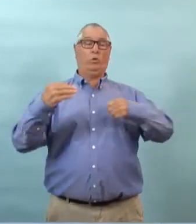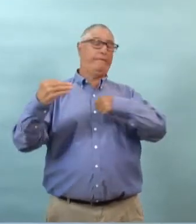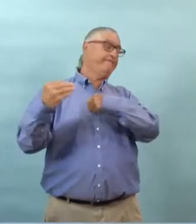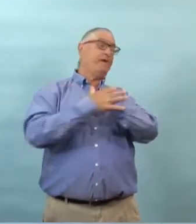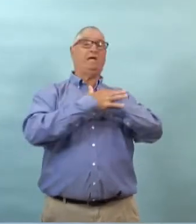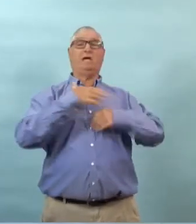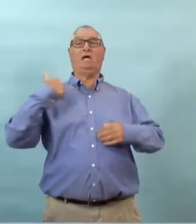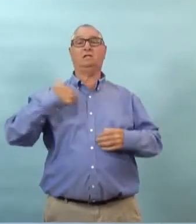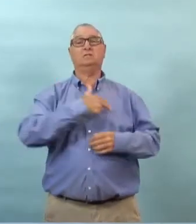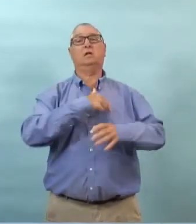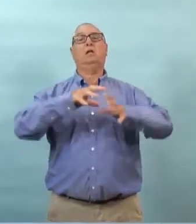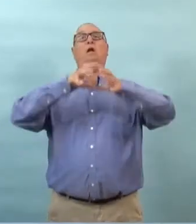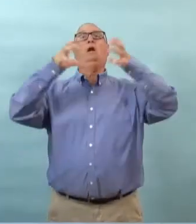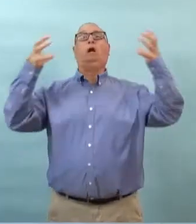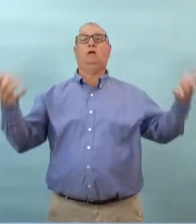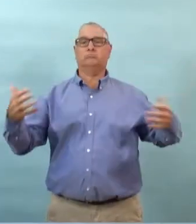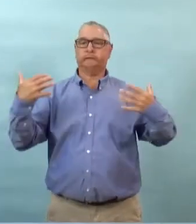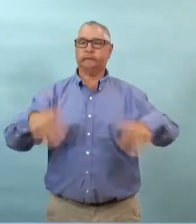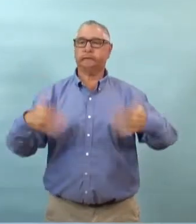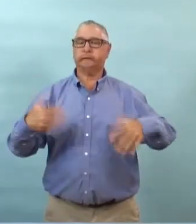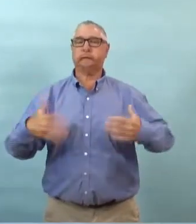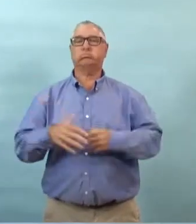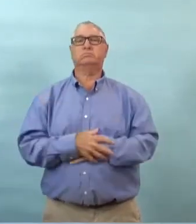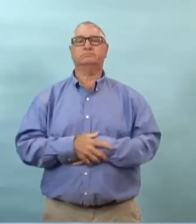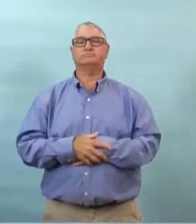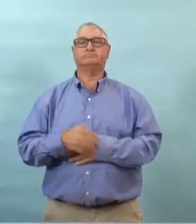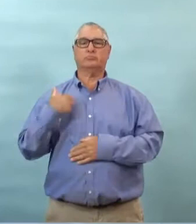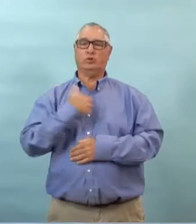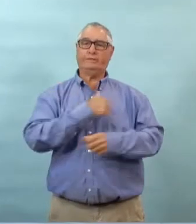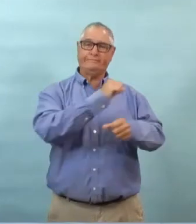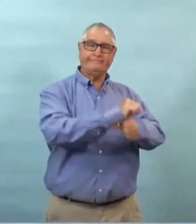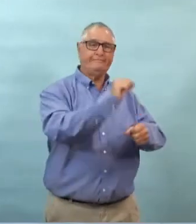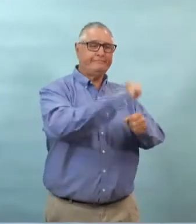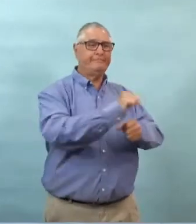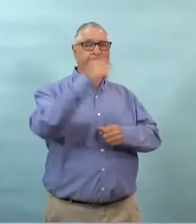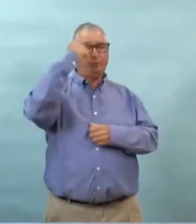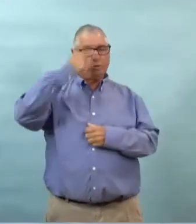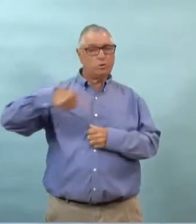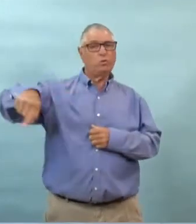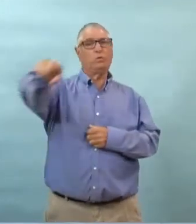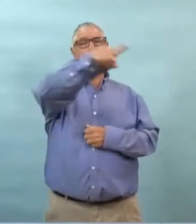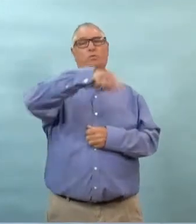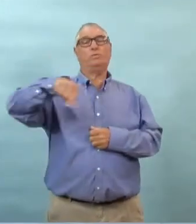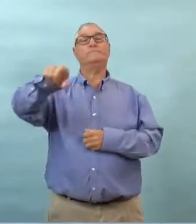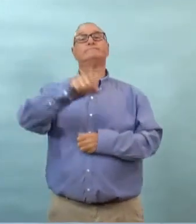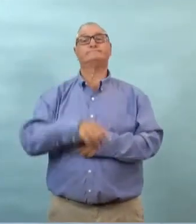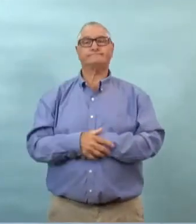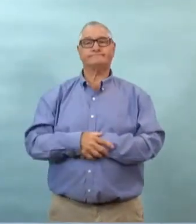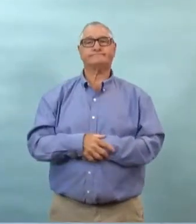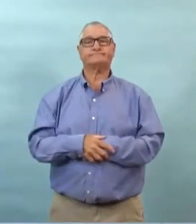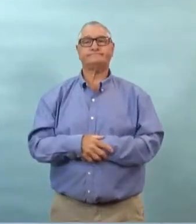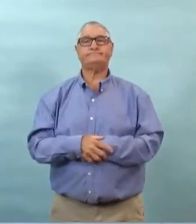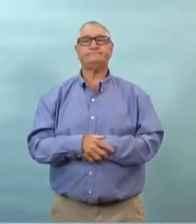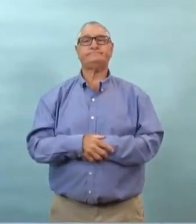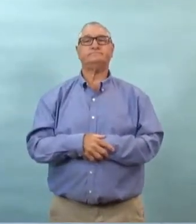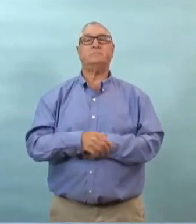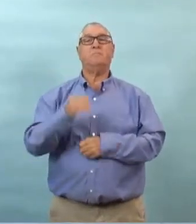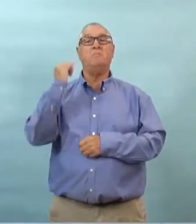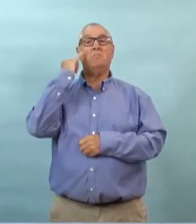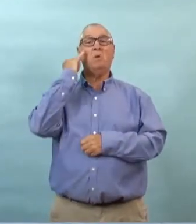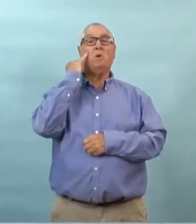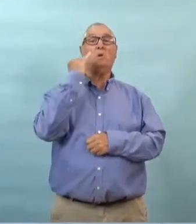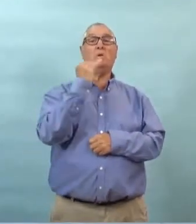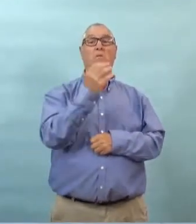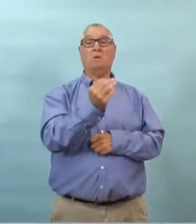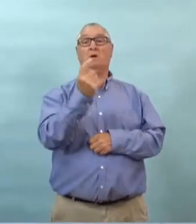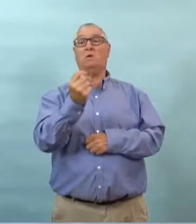affecte tous et on a besoin de savoir c'est pour ça que nous sommes ici aujourd'hui et c'est pour ça que nous allons continuer à rendre des comptes aux manitobains s'il vous